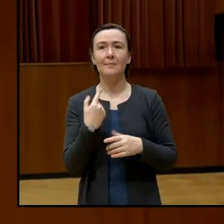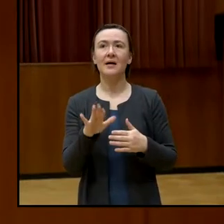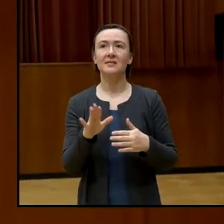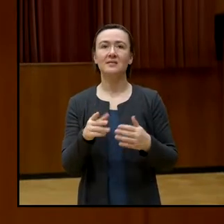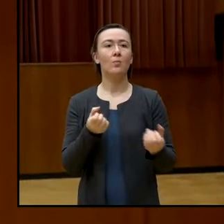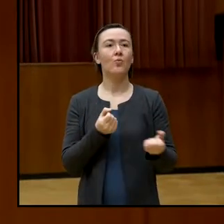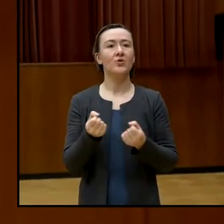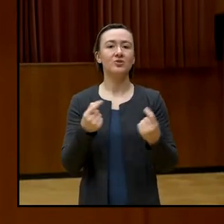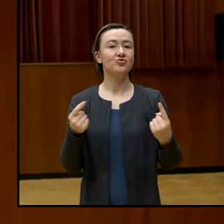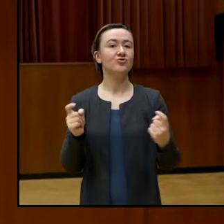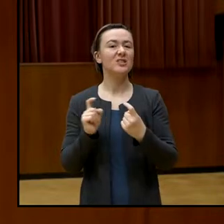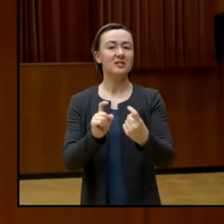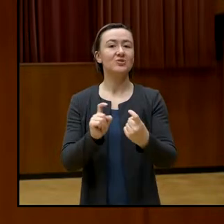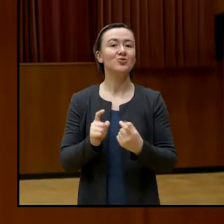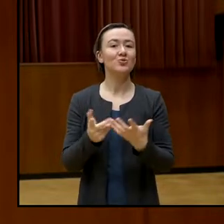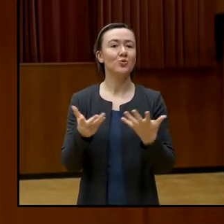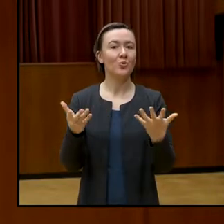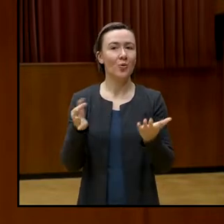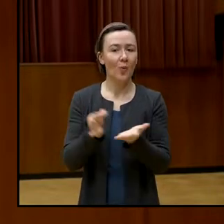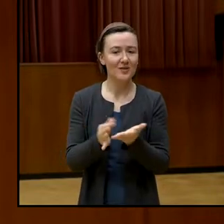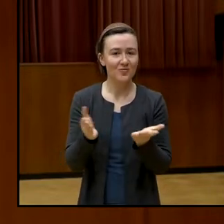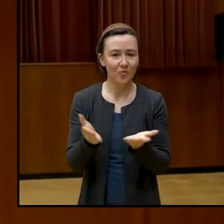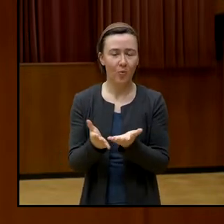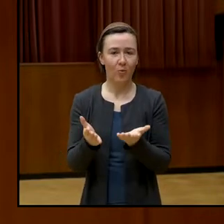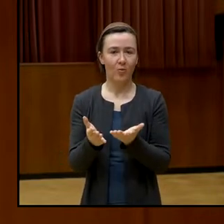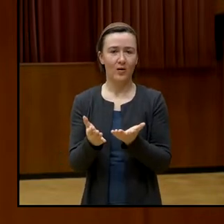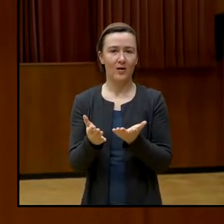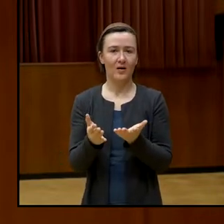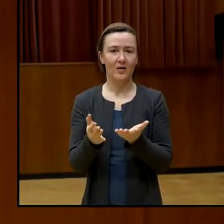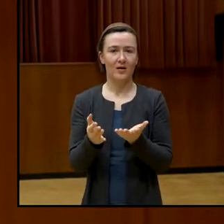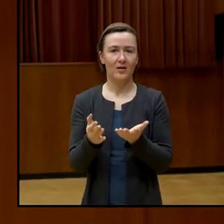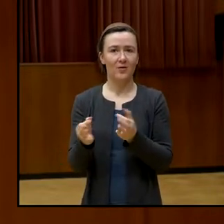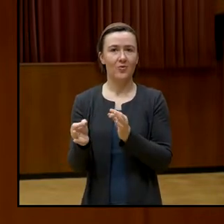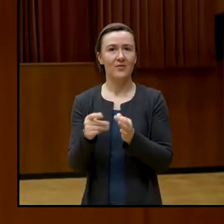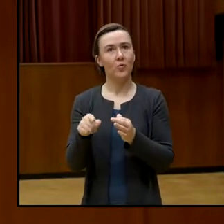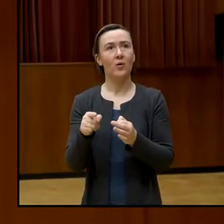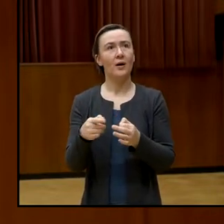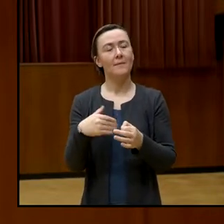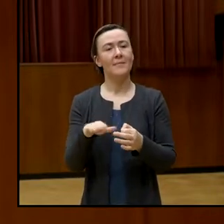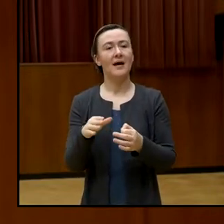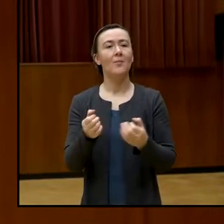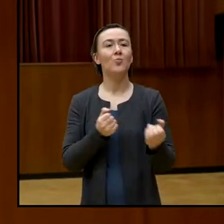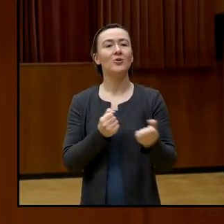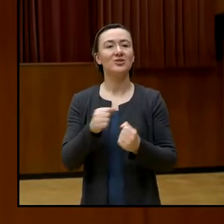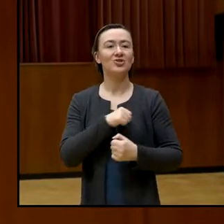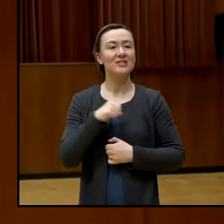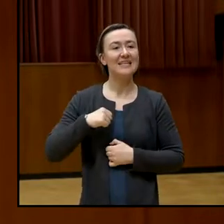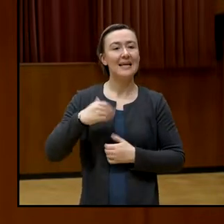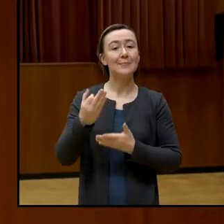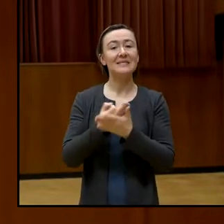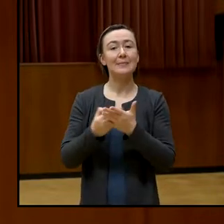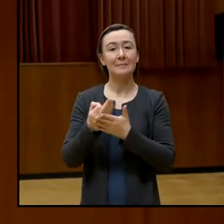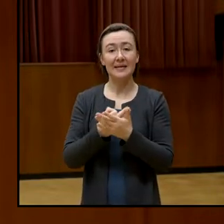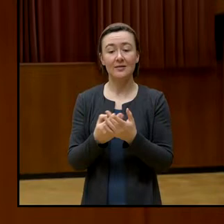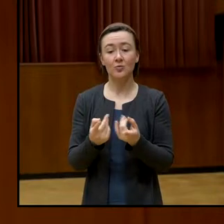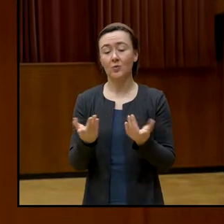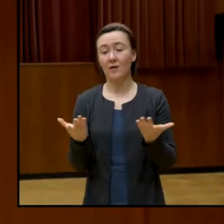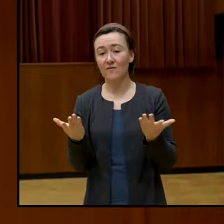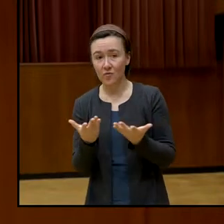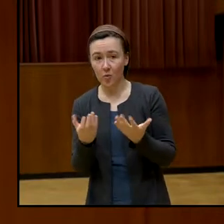die meiste politische Selbstbildung und Information herkommt, tatsächlich ja auch